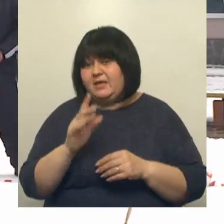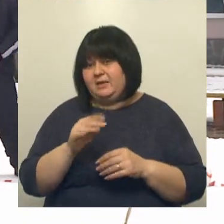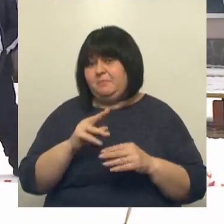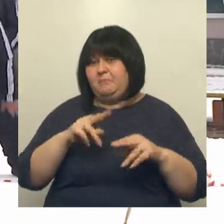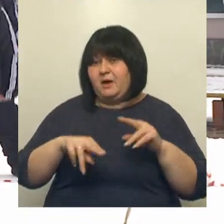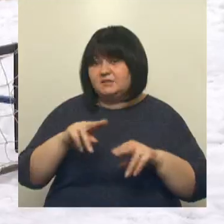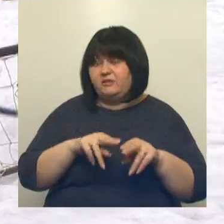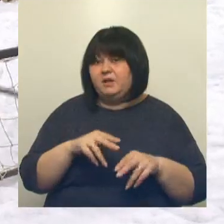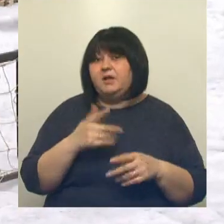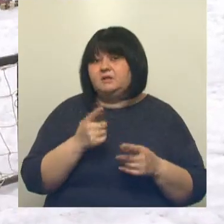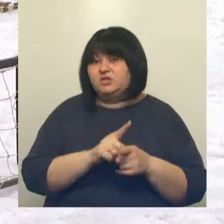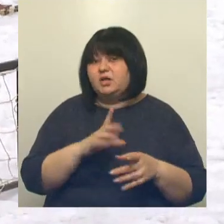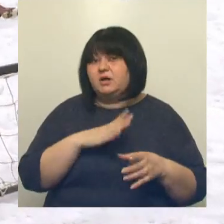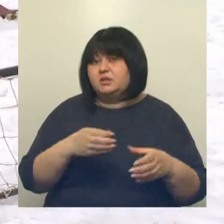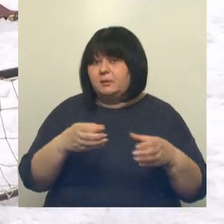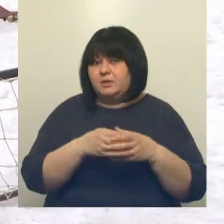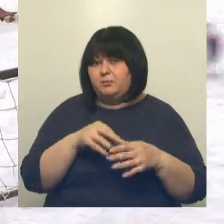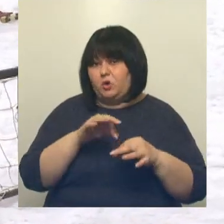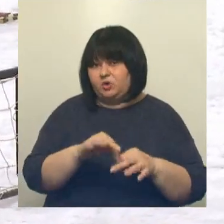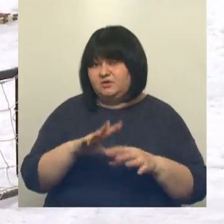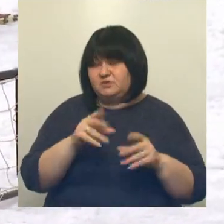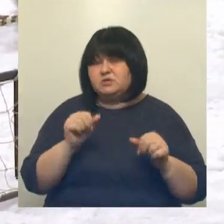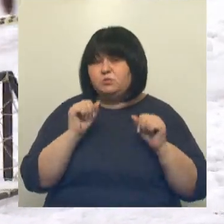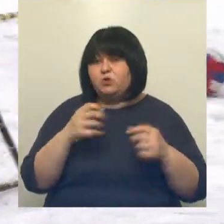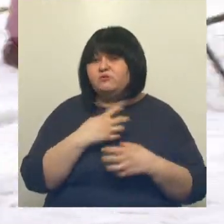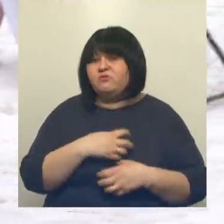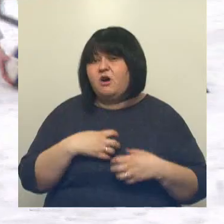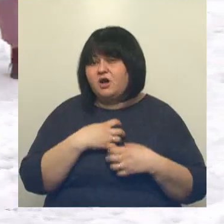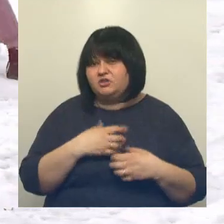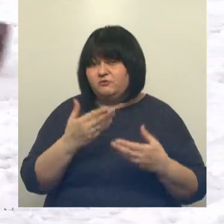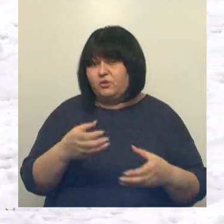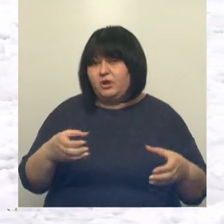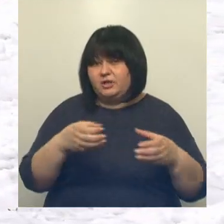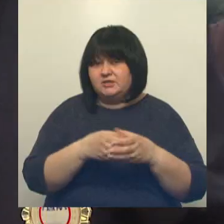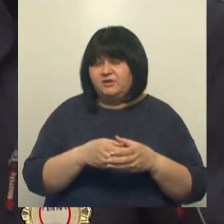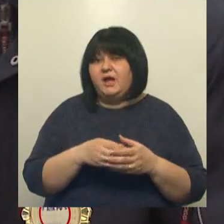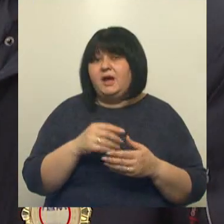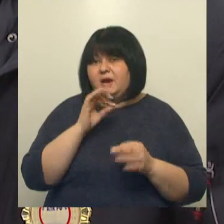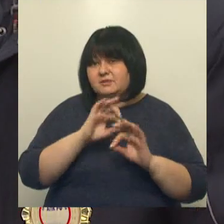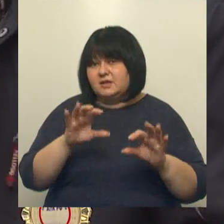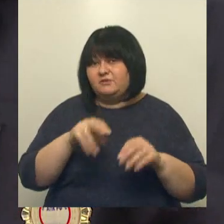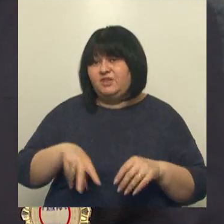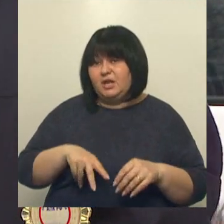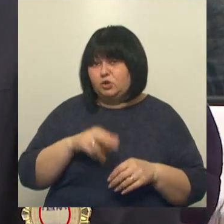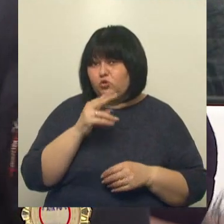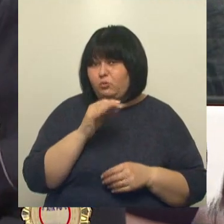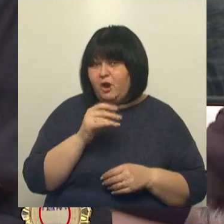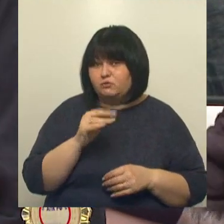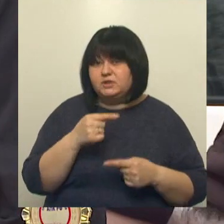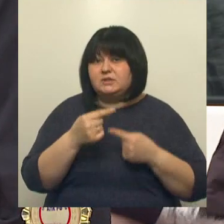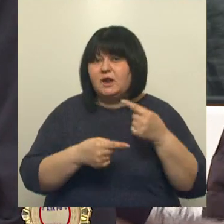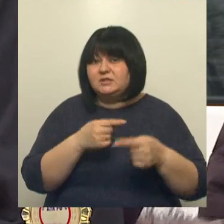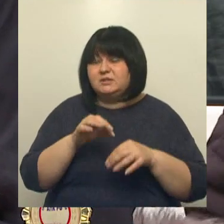команда должна была пройти их все. Спорт – один из важных опор его коллектива, делится директор Дубравушки. А традиция проводить